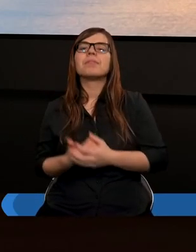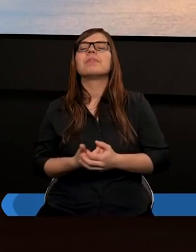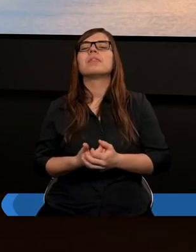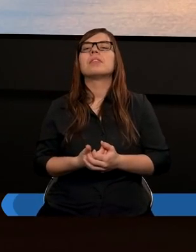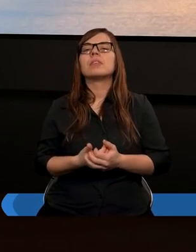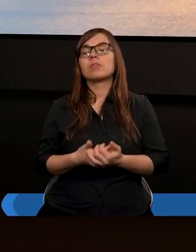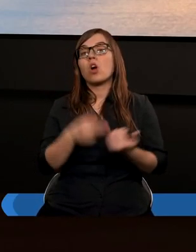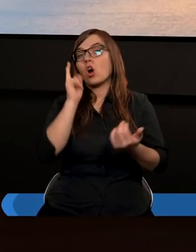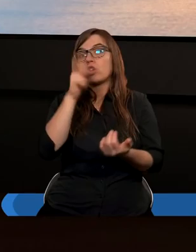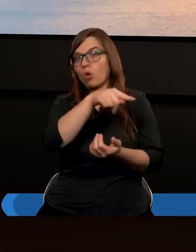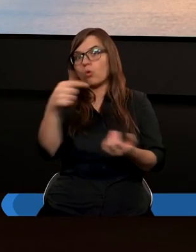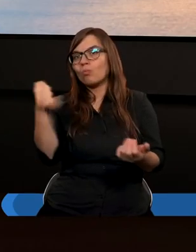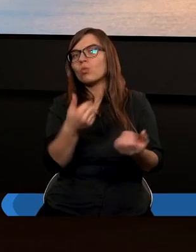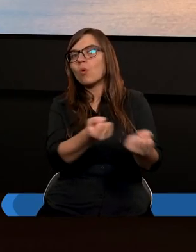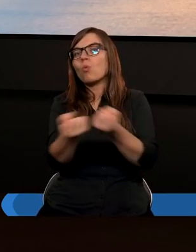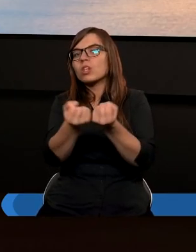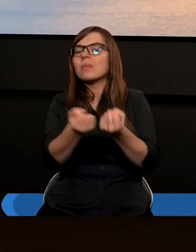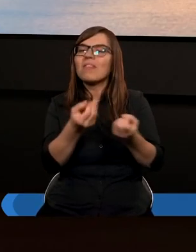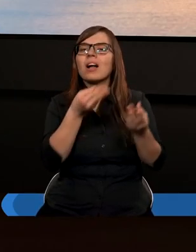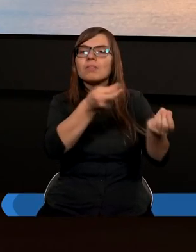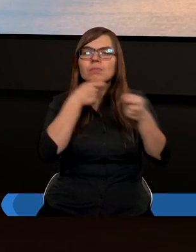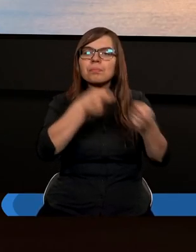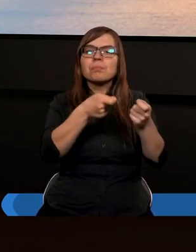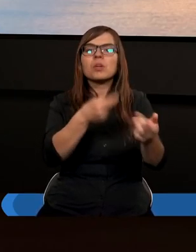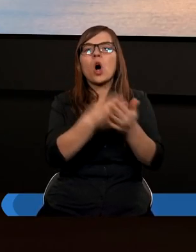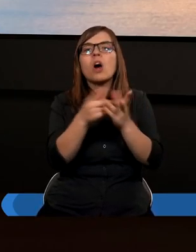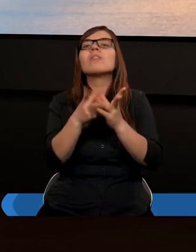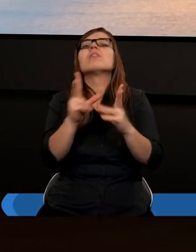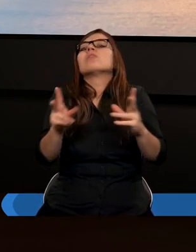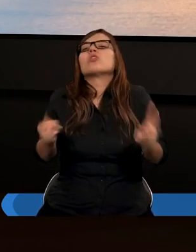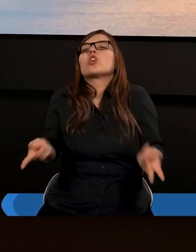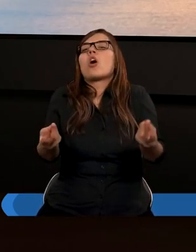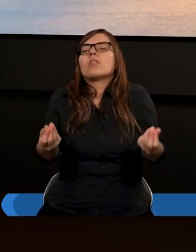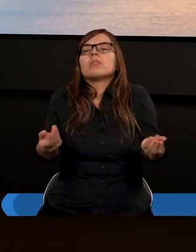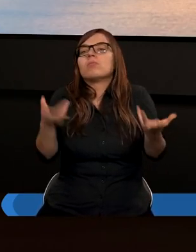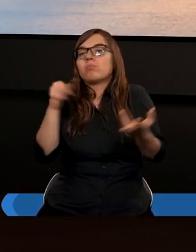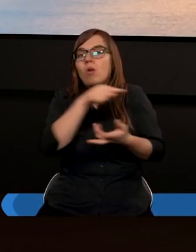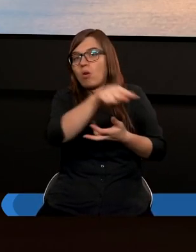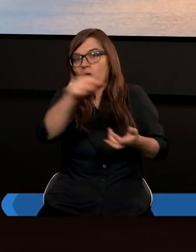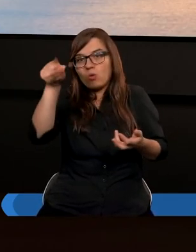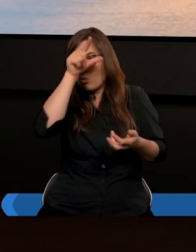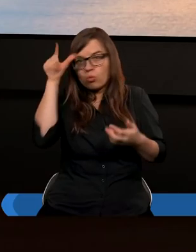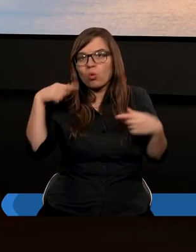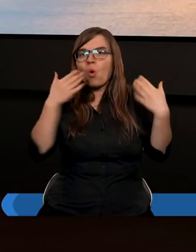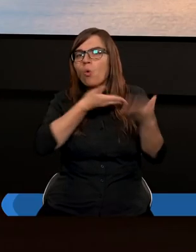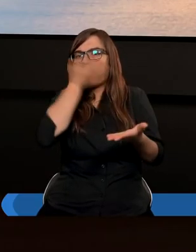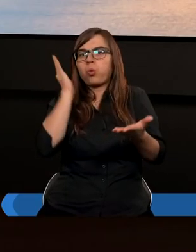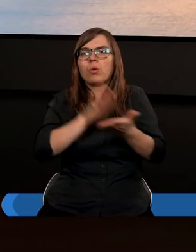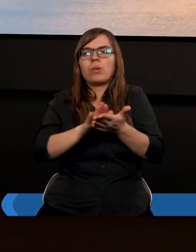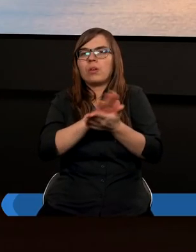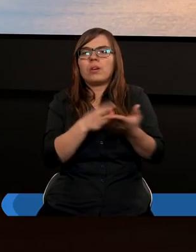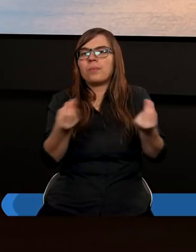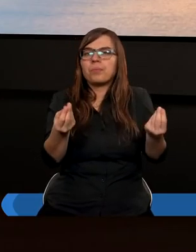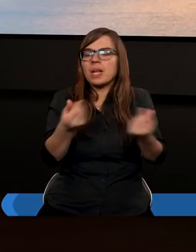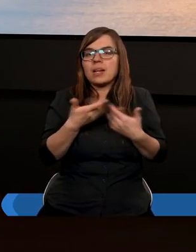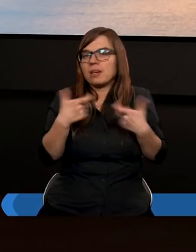Ktoś musiał ich utrzymywać jakoś. Z czego? No tamci ludzie jeszcze nie mieli. Nie było adwentystów,